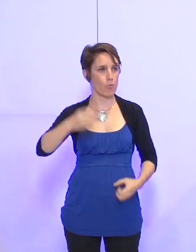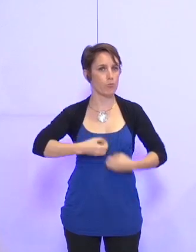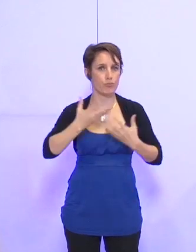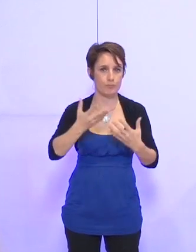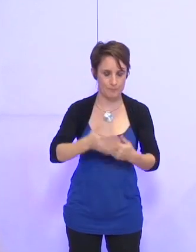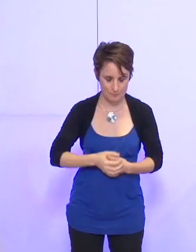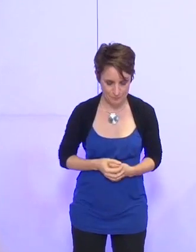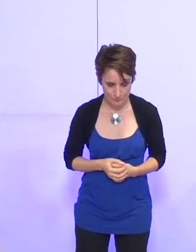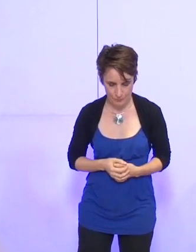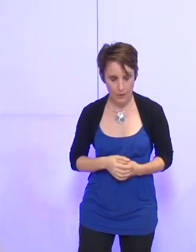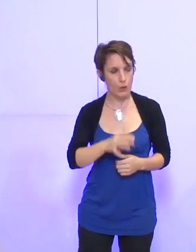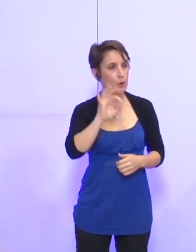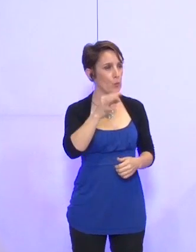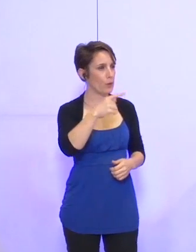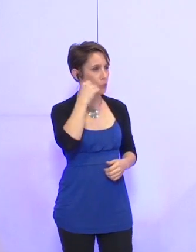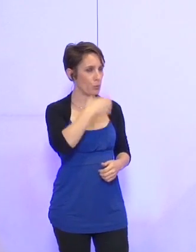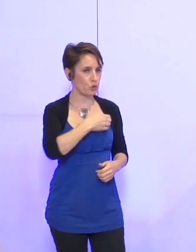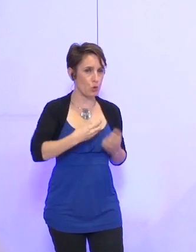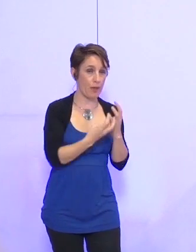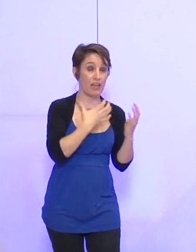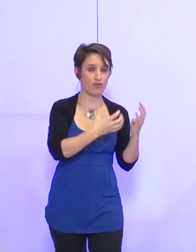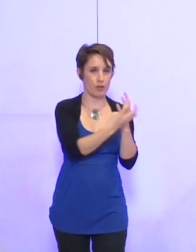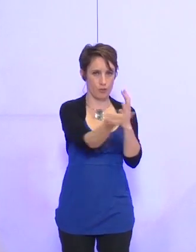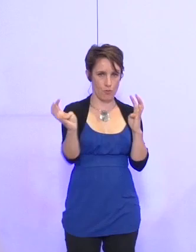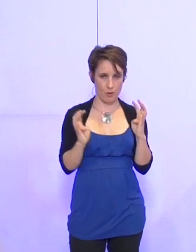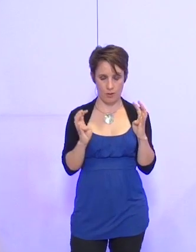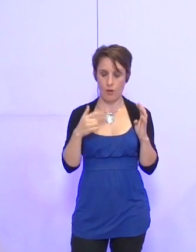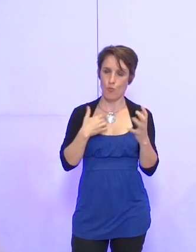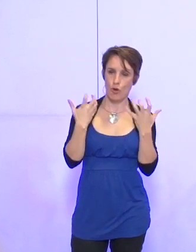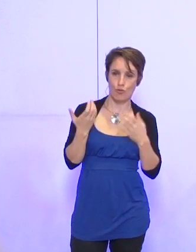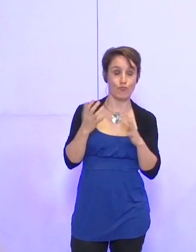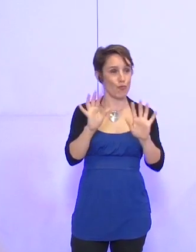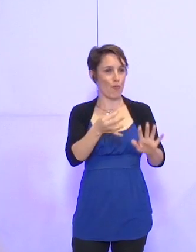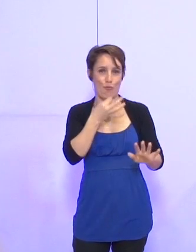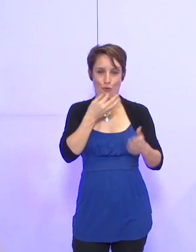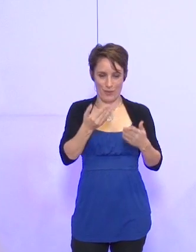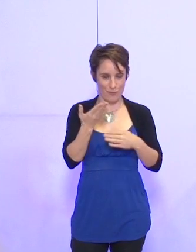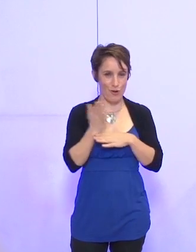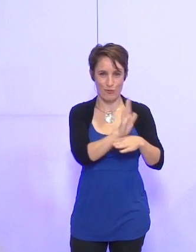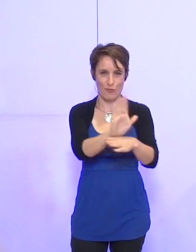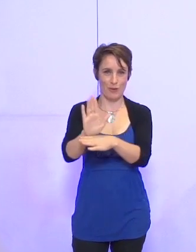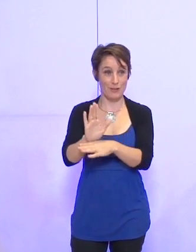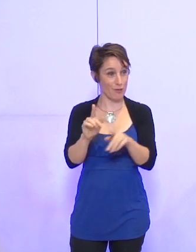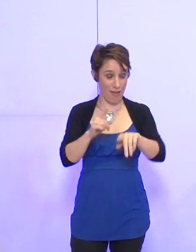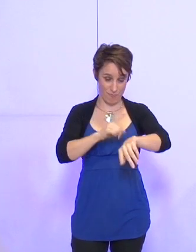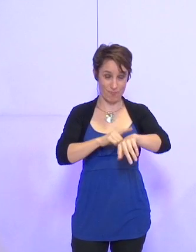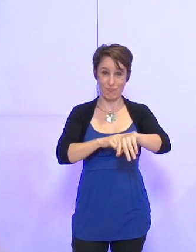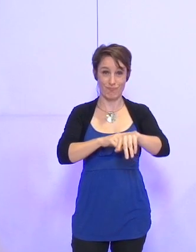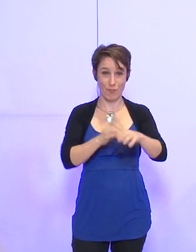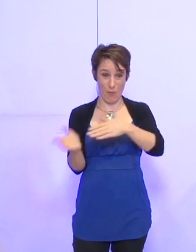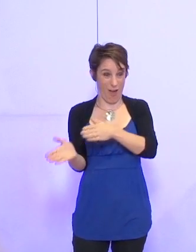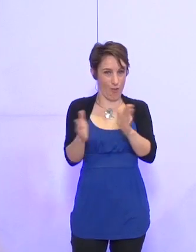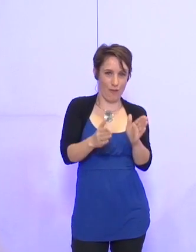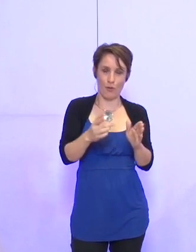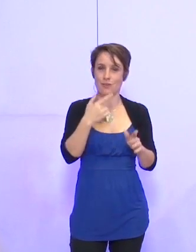Oui, monsieur le maire, chers collègues. Juste pour vous présenter, ce serait l'occasion, puisqu'on est en avance sur notre emploi du temps, de faire un